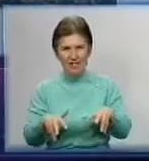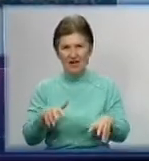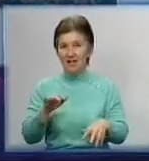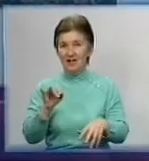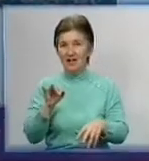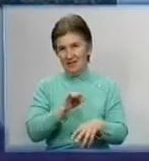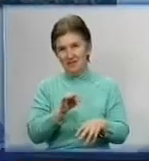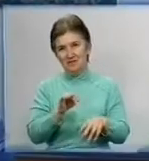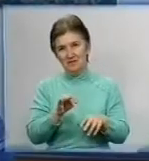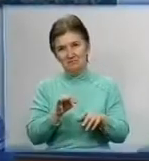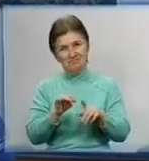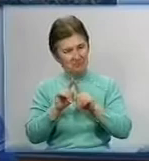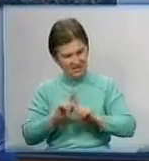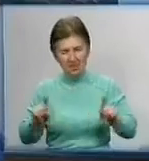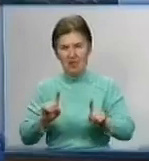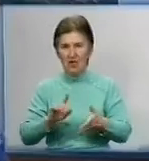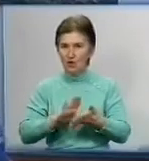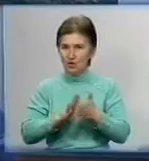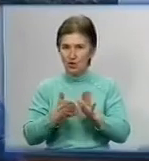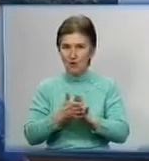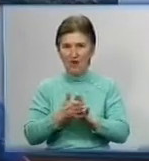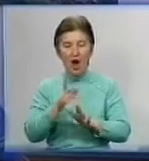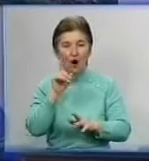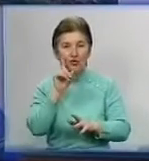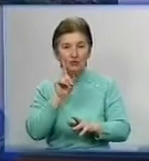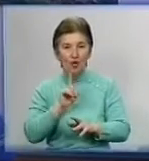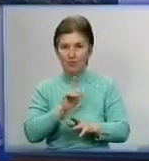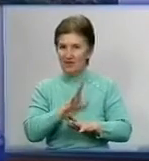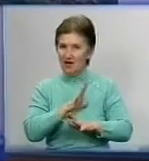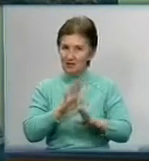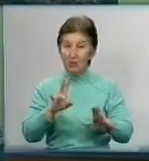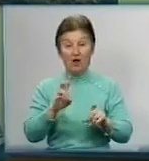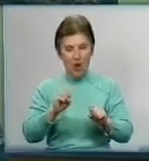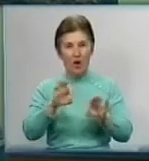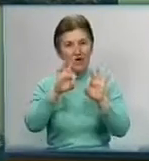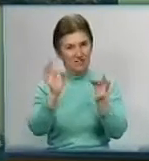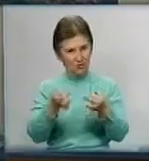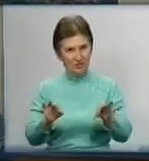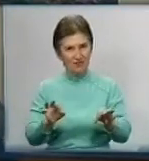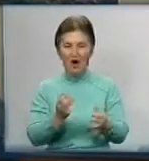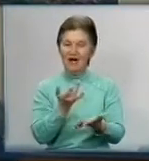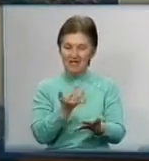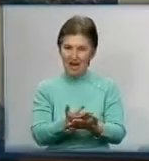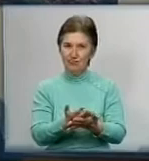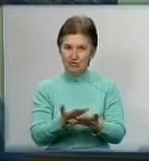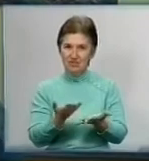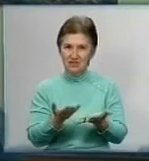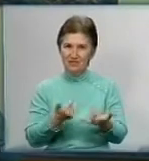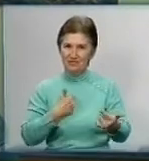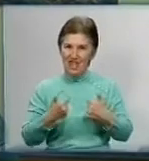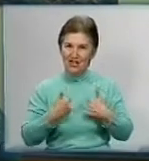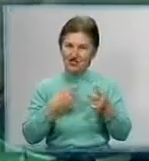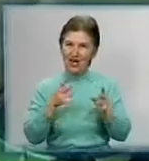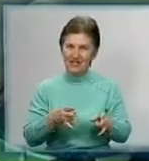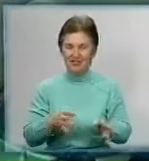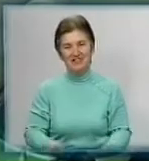В доволі екстремальних умовах. Худовно не було, але іскусство требує жертв. На це можна